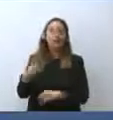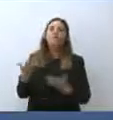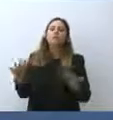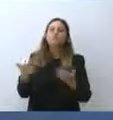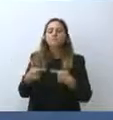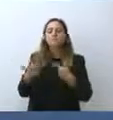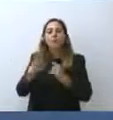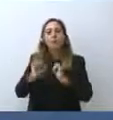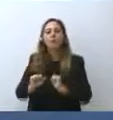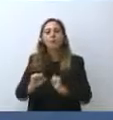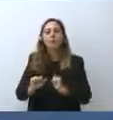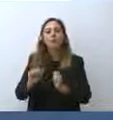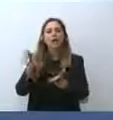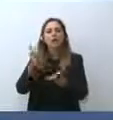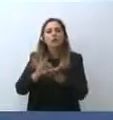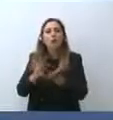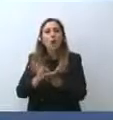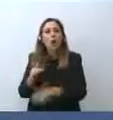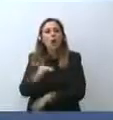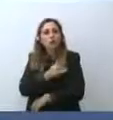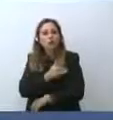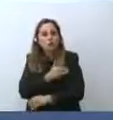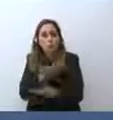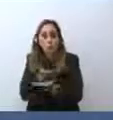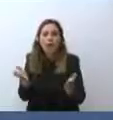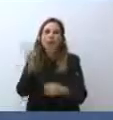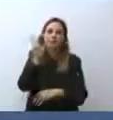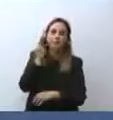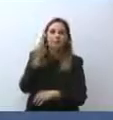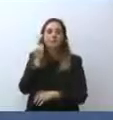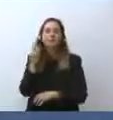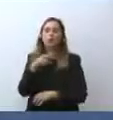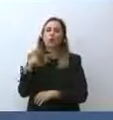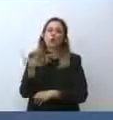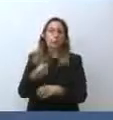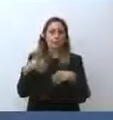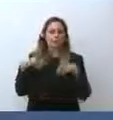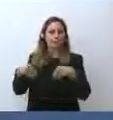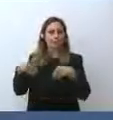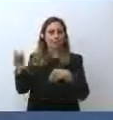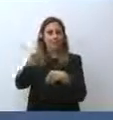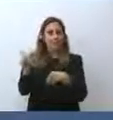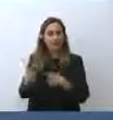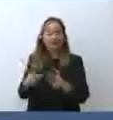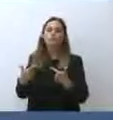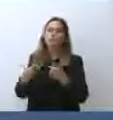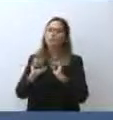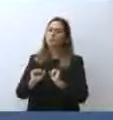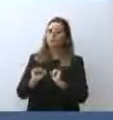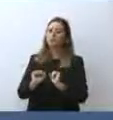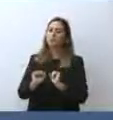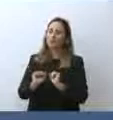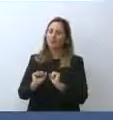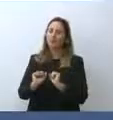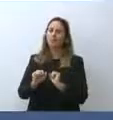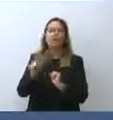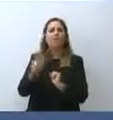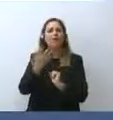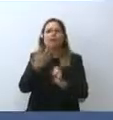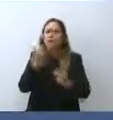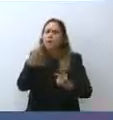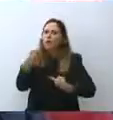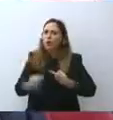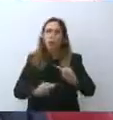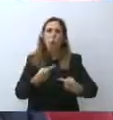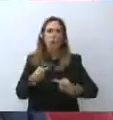a tutti gli studenti e le studentesse italiane. Quindi ora vogliamo continuare su quella strada.